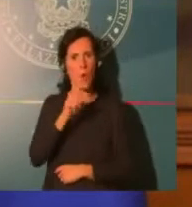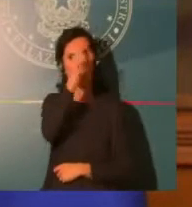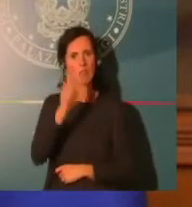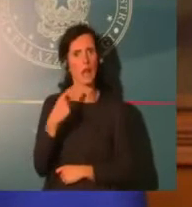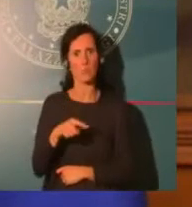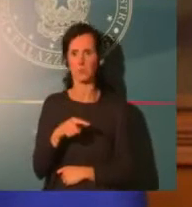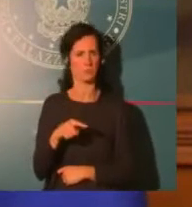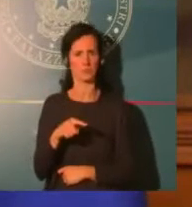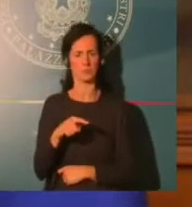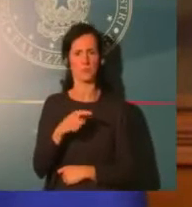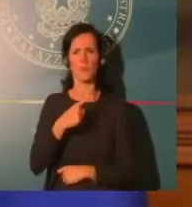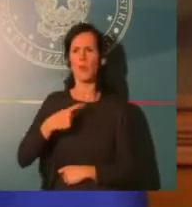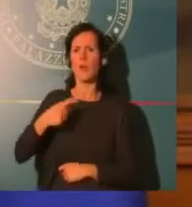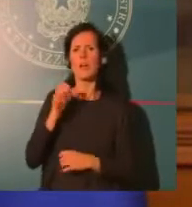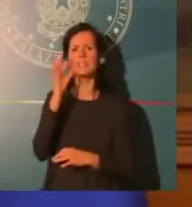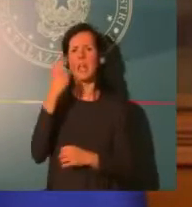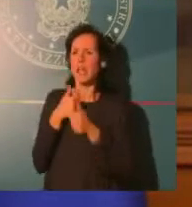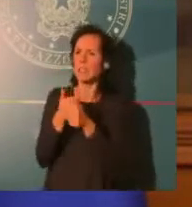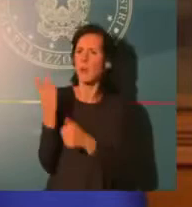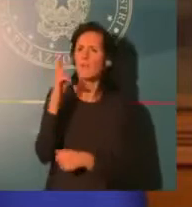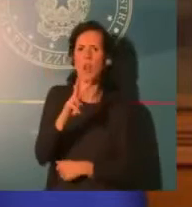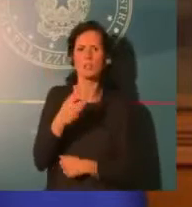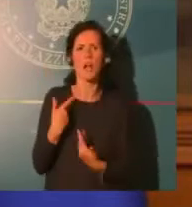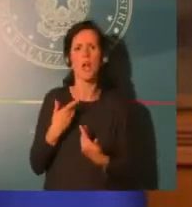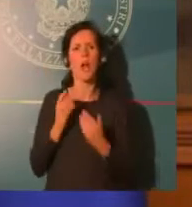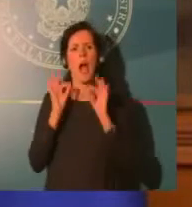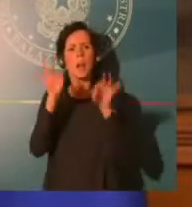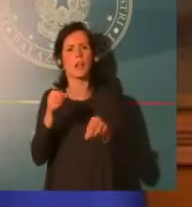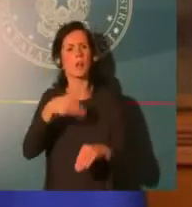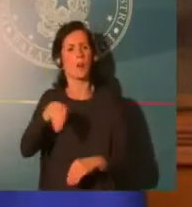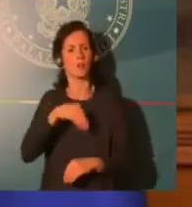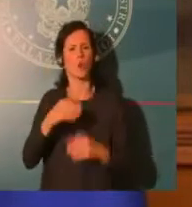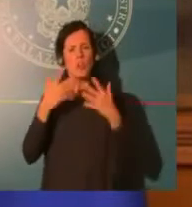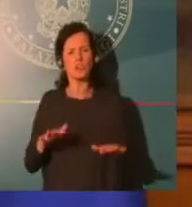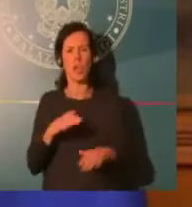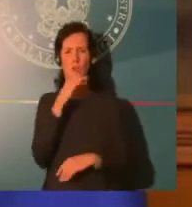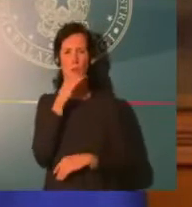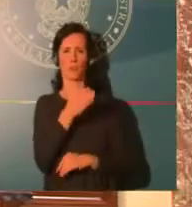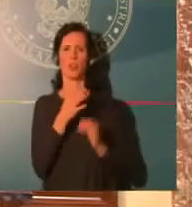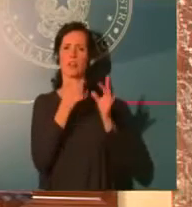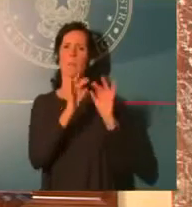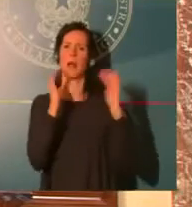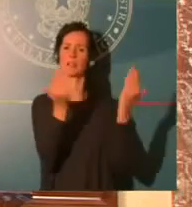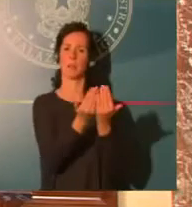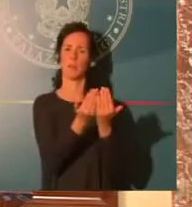di risolverli in modo costruttivo. La violenza genera violenza e non porta a nulla di buono.